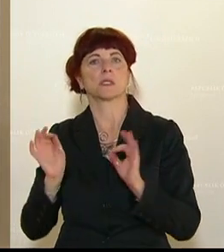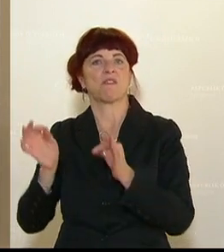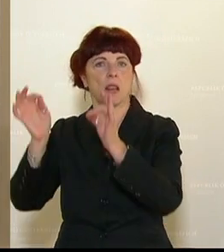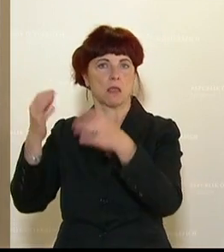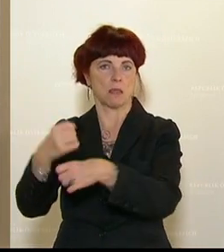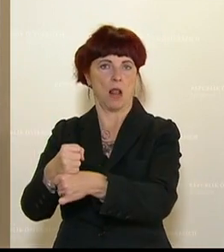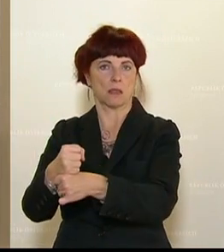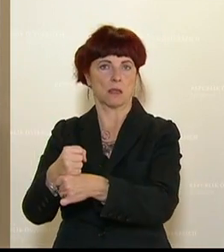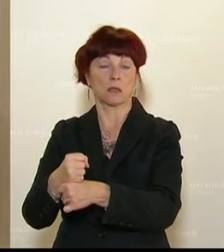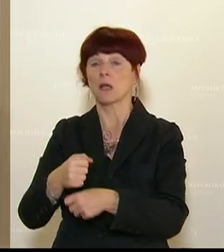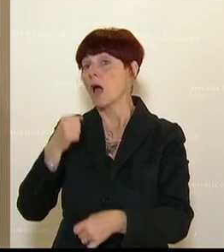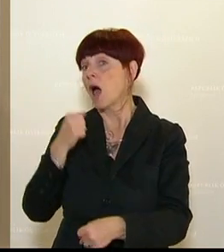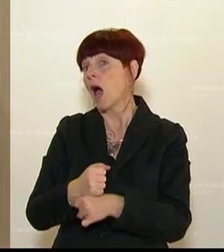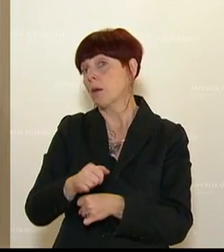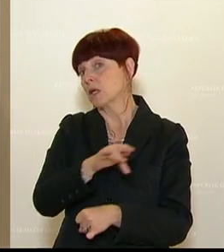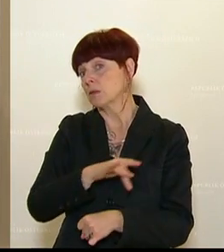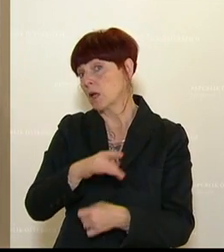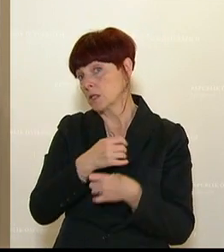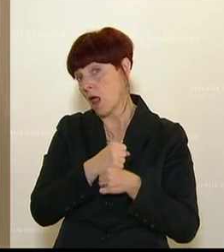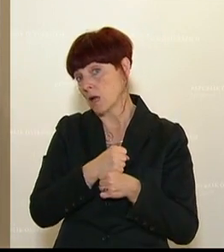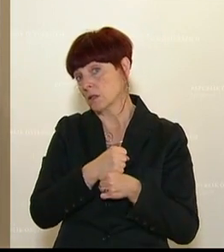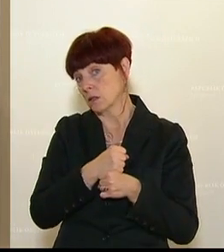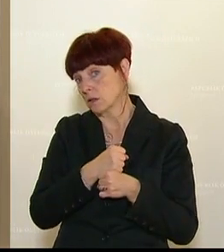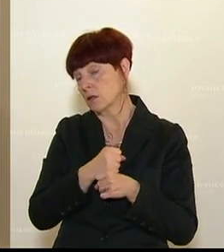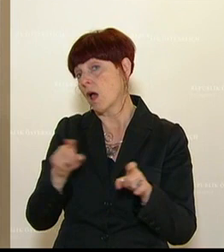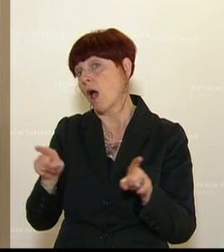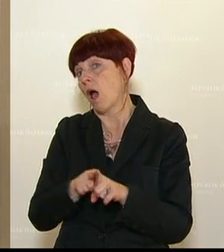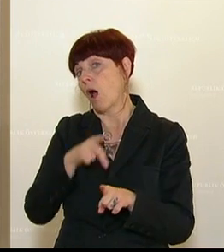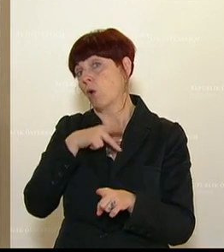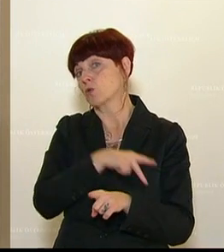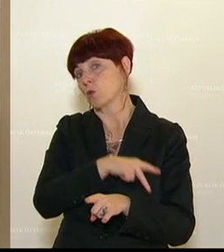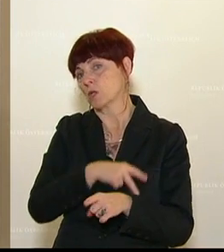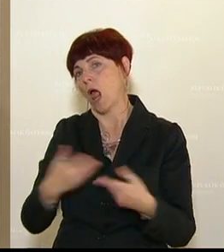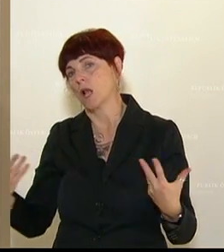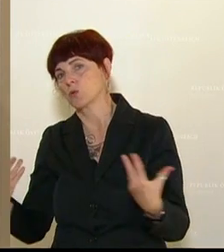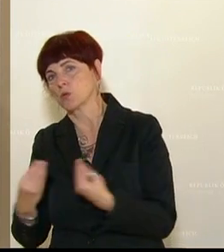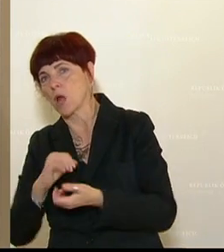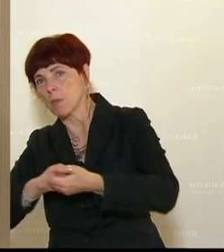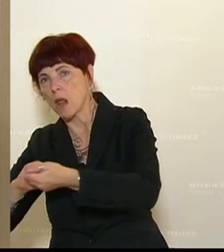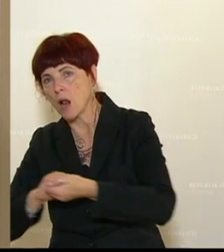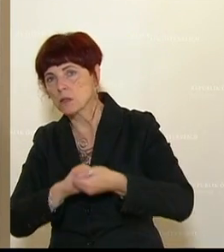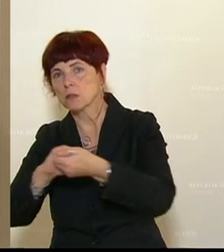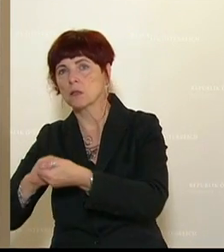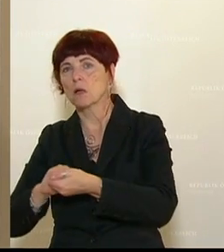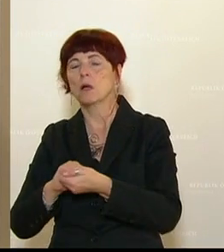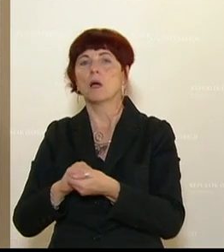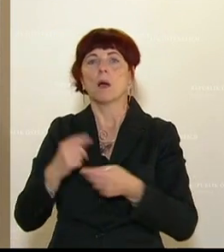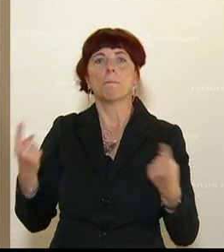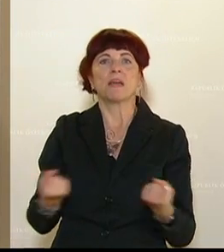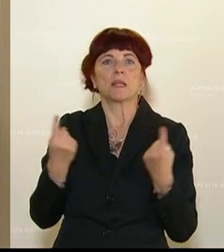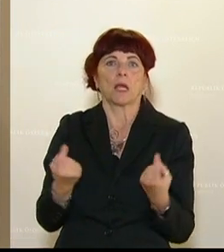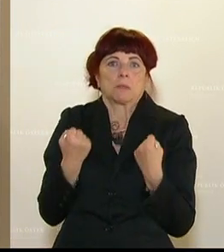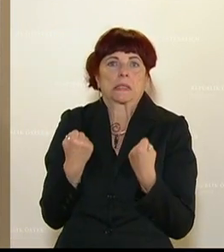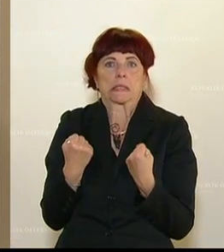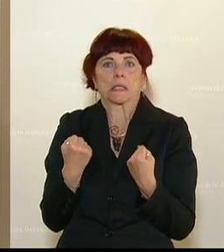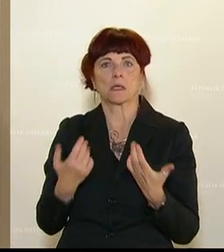für Arbeitsplätze, für den sozialen Zusammenhalt, für die Sicherung der Betriebe, halten